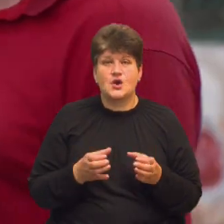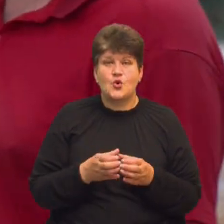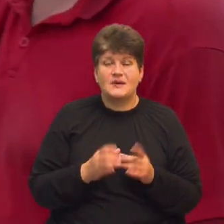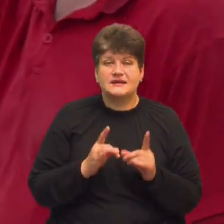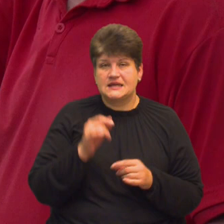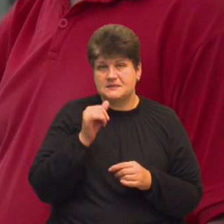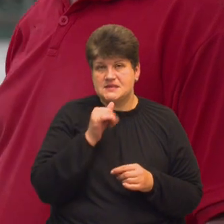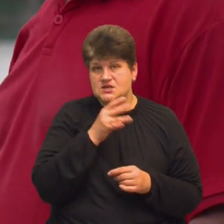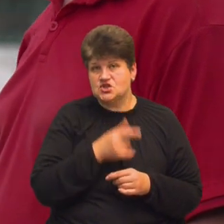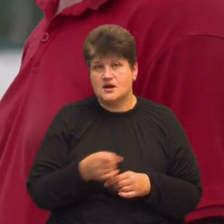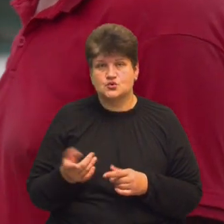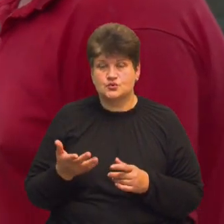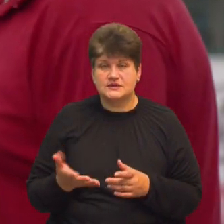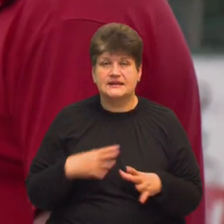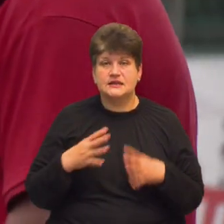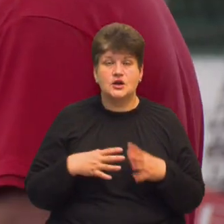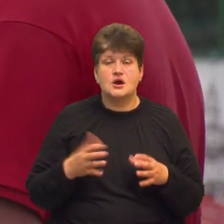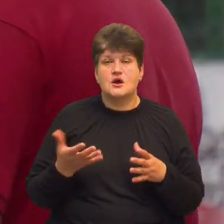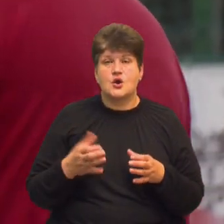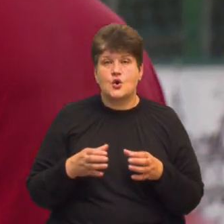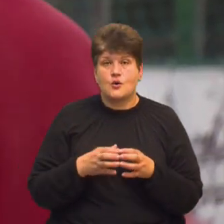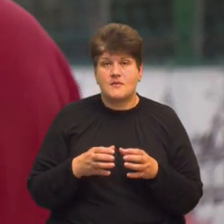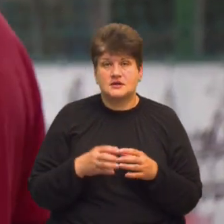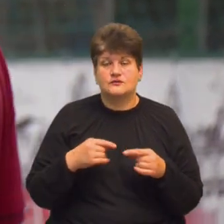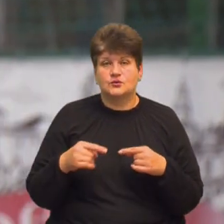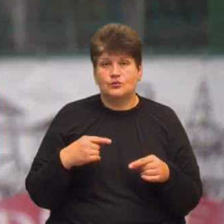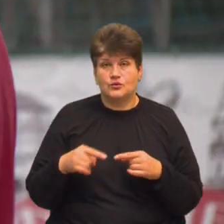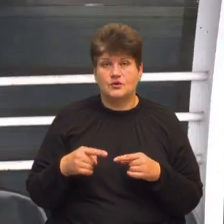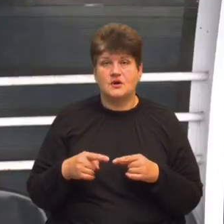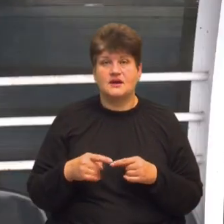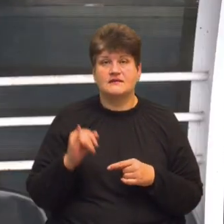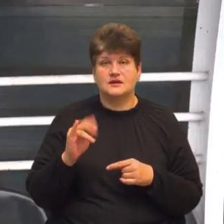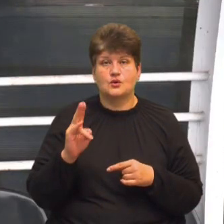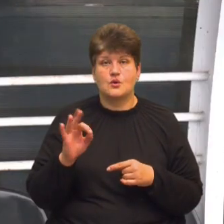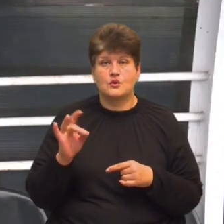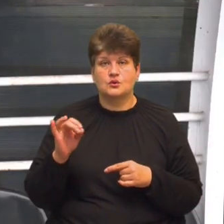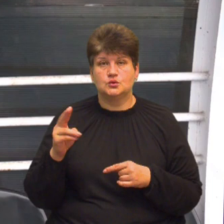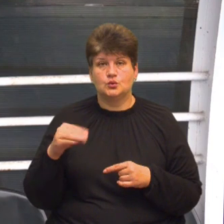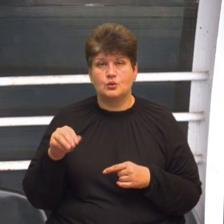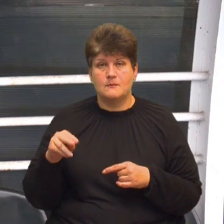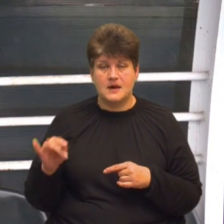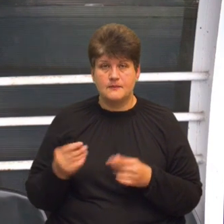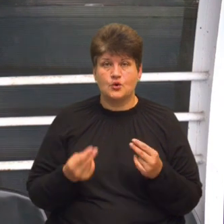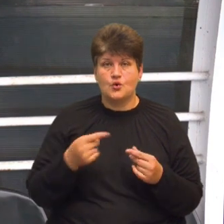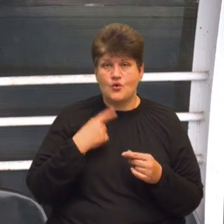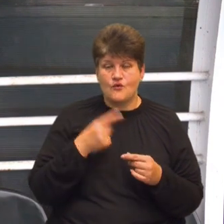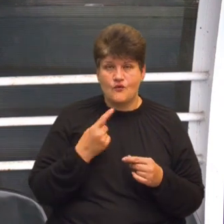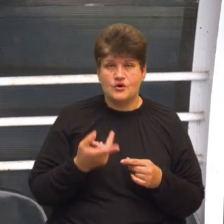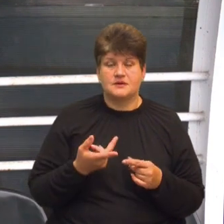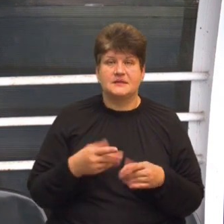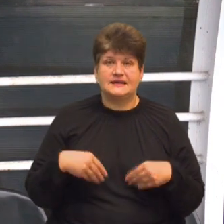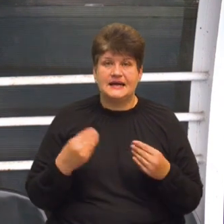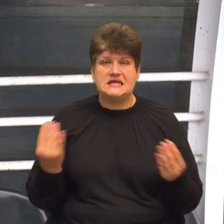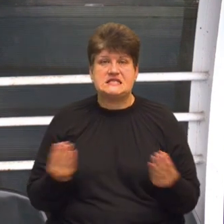часу. Тренер команди «Футбольна академія Тернопіль» Роман Кордуполь про гру каже. Ми сьогодні зробили багато замін, дали свіжим